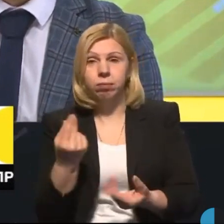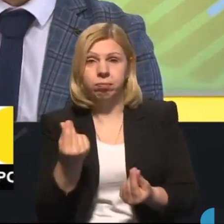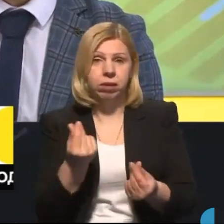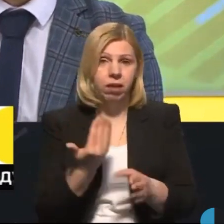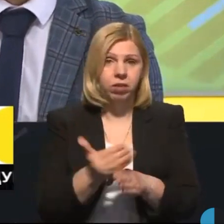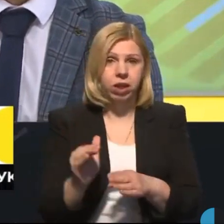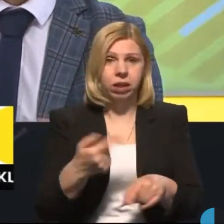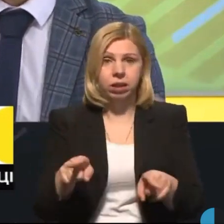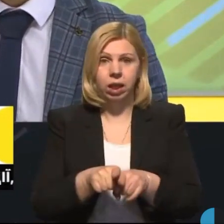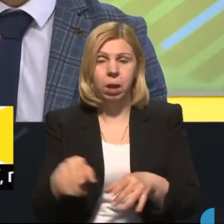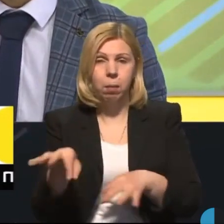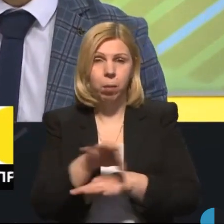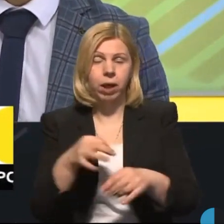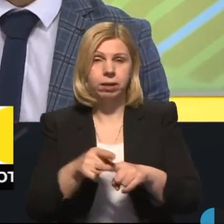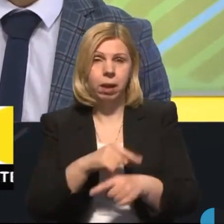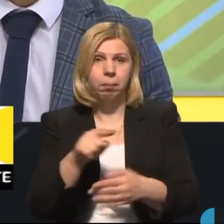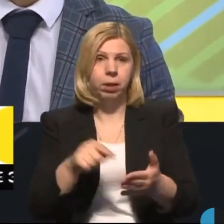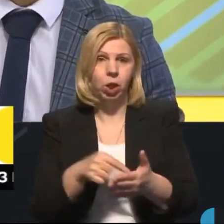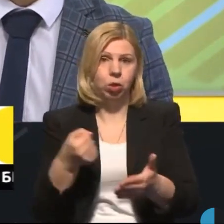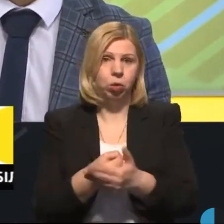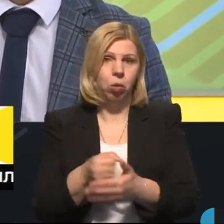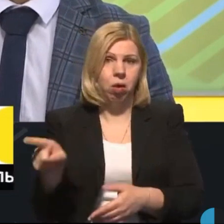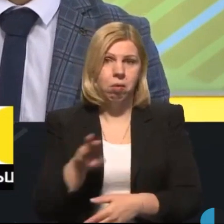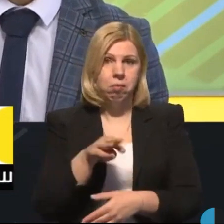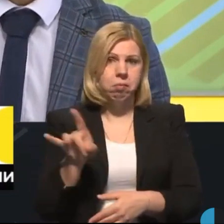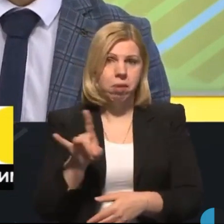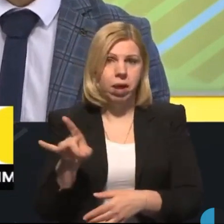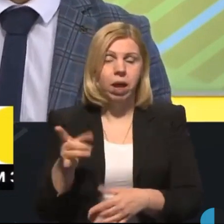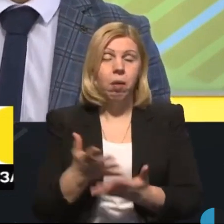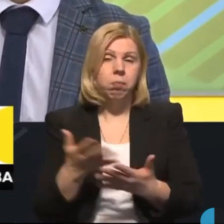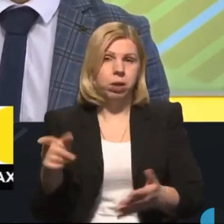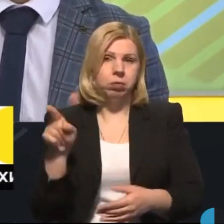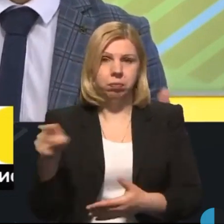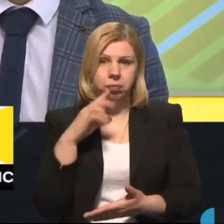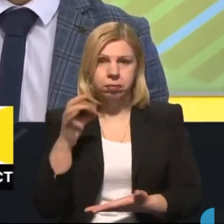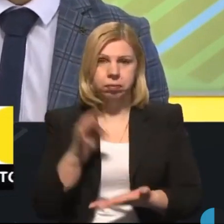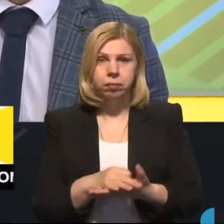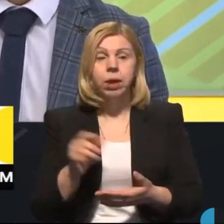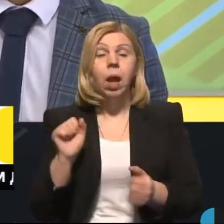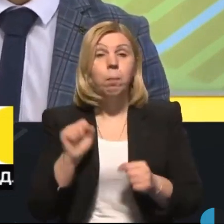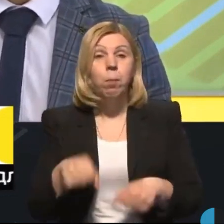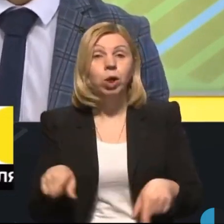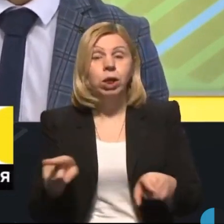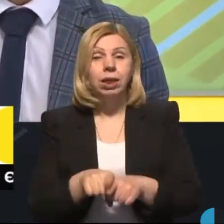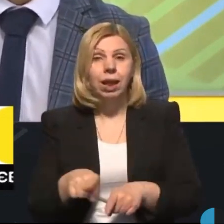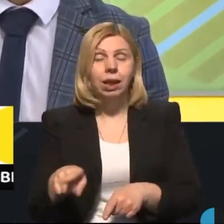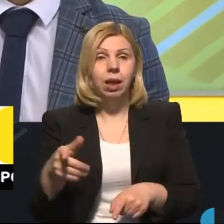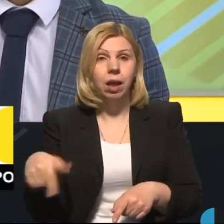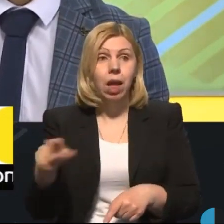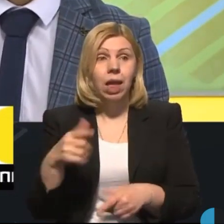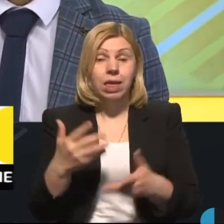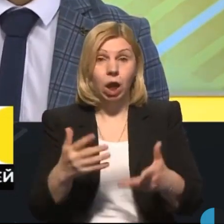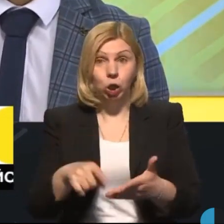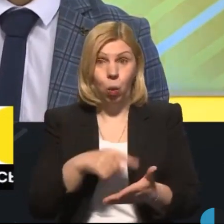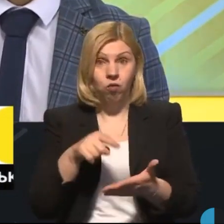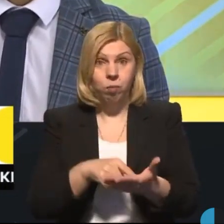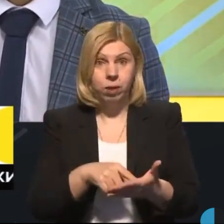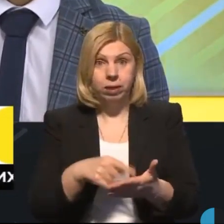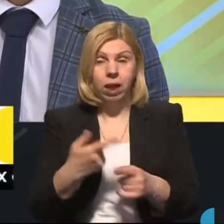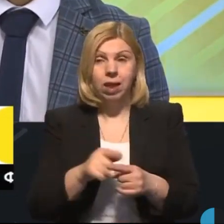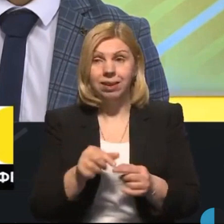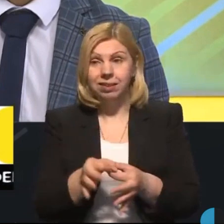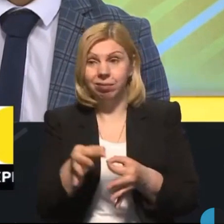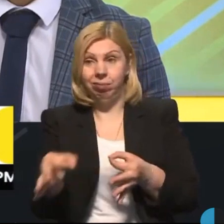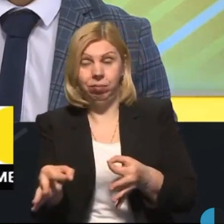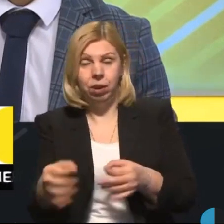виділення на такі проекти – це питання до органів місцевого самоврядування здебільшого. Але чи можуть департаменти в місті… Якщо в місті, якщо поза